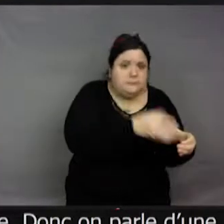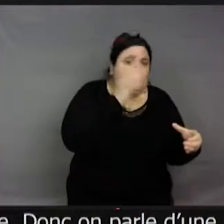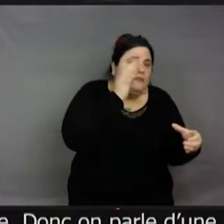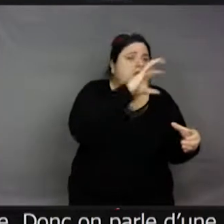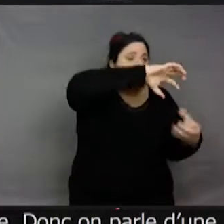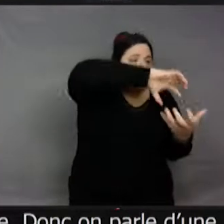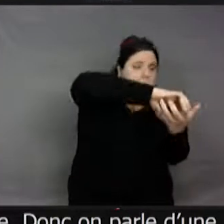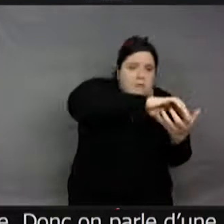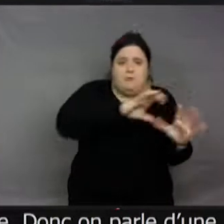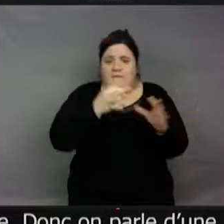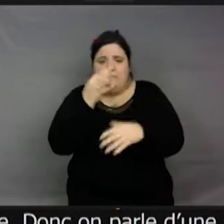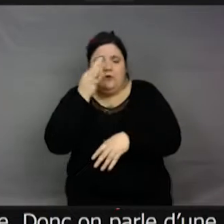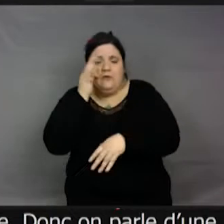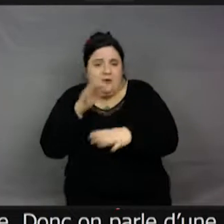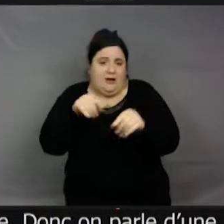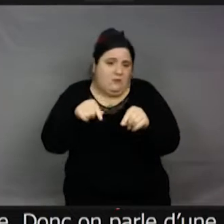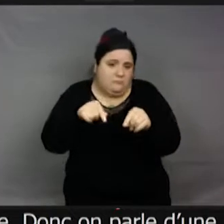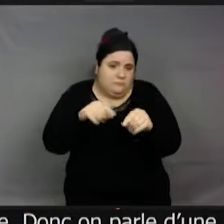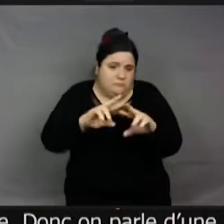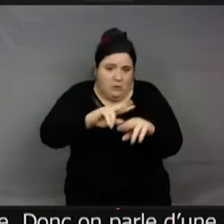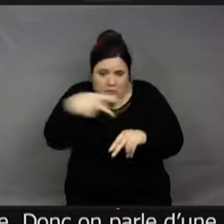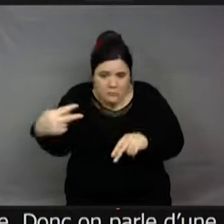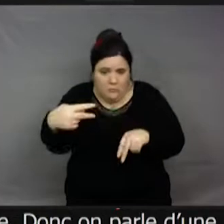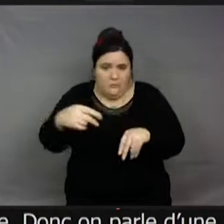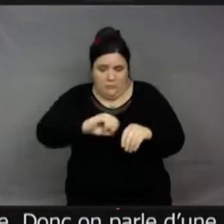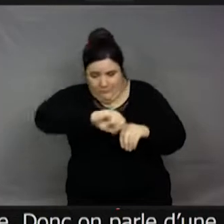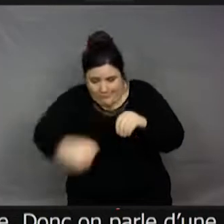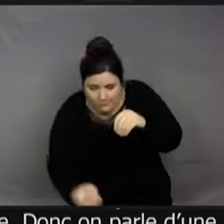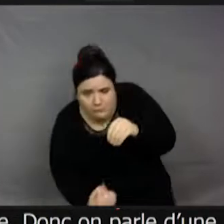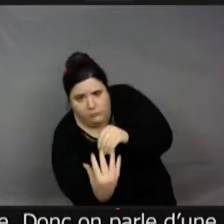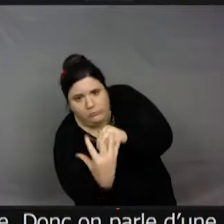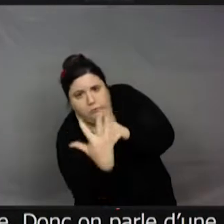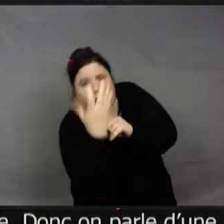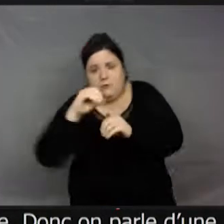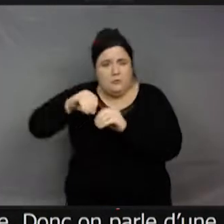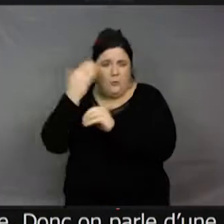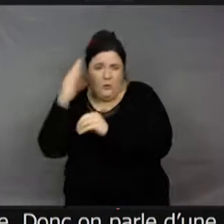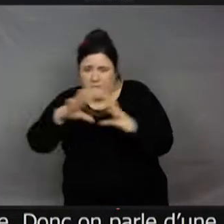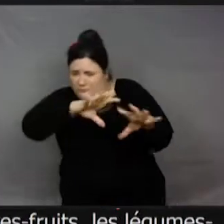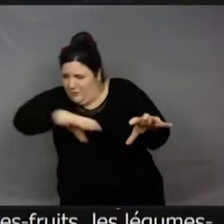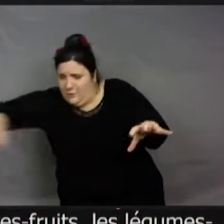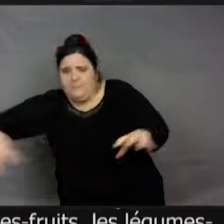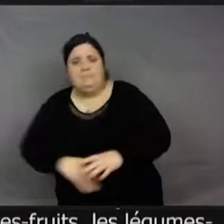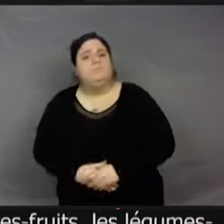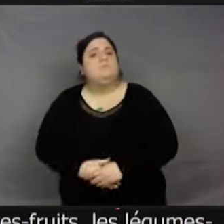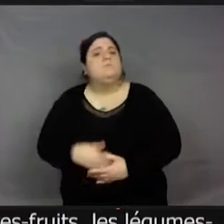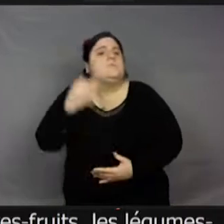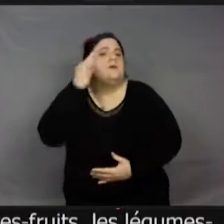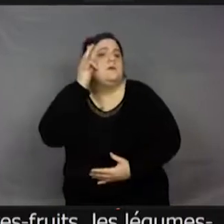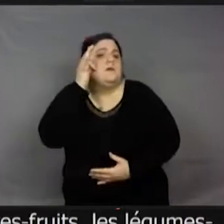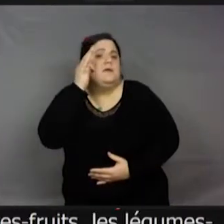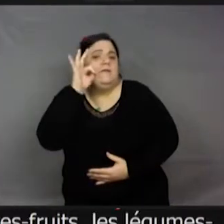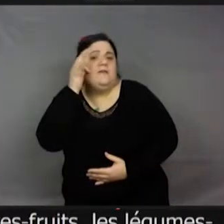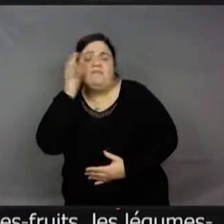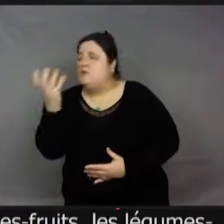Alors, est-ce que... Ah oui, alors non, du coup, une bonne partie de ces fruits, dont ceux qu'on mange, ne pourraient pas devenir des fleurs si les